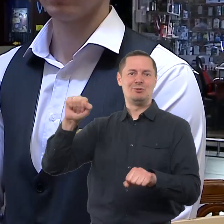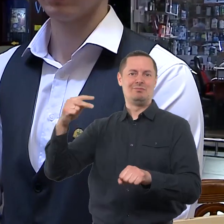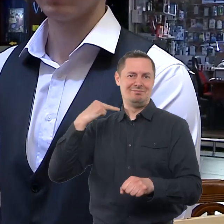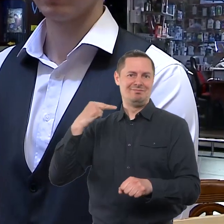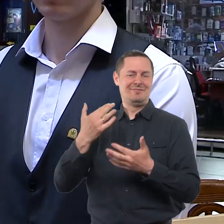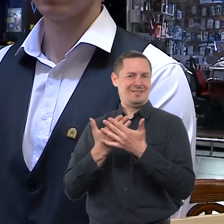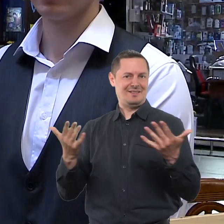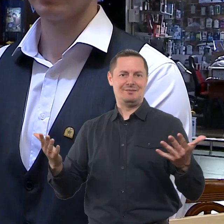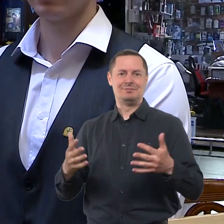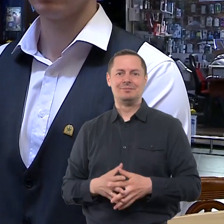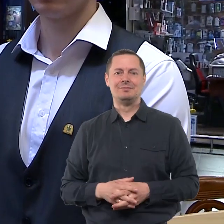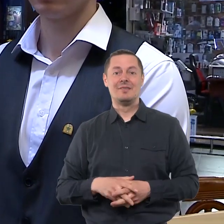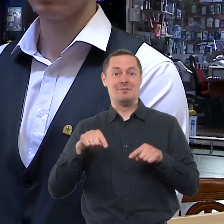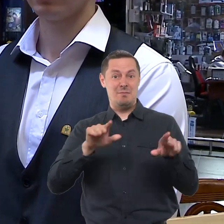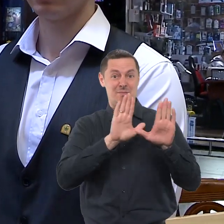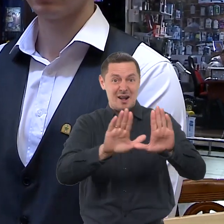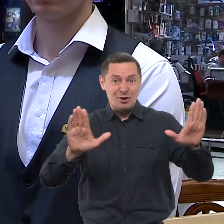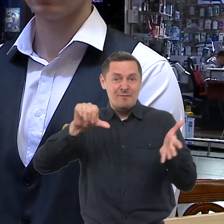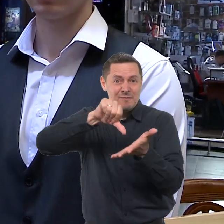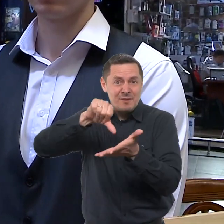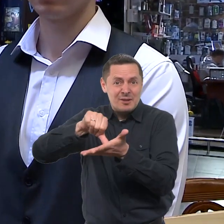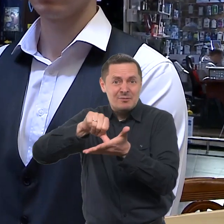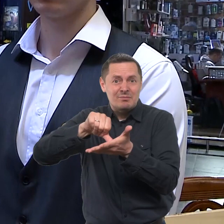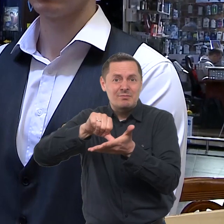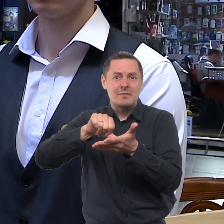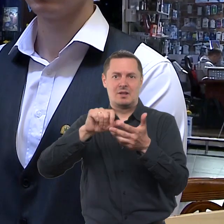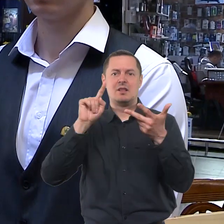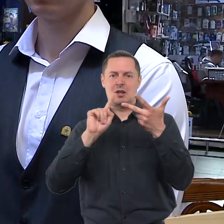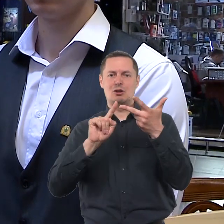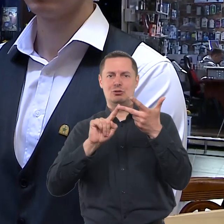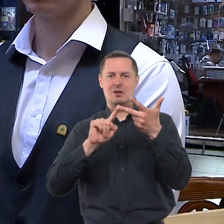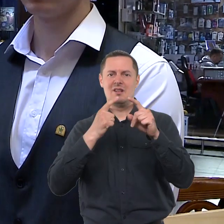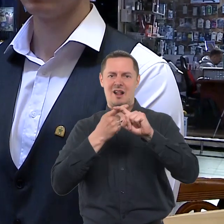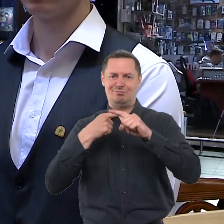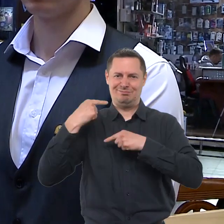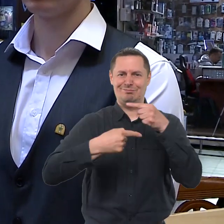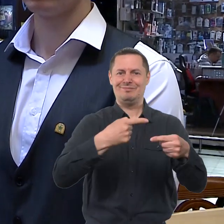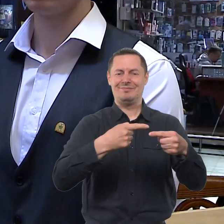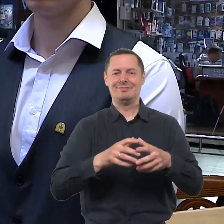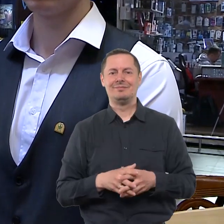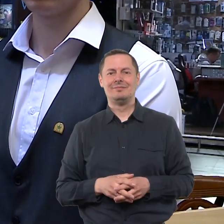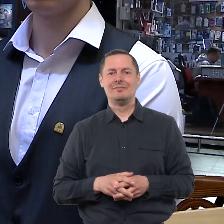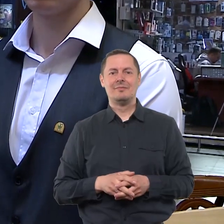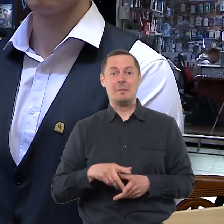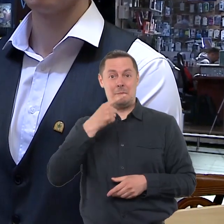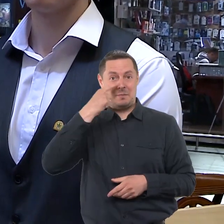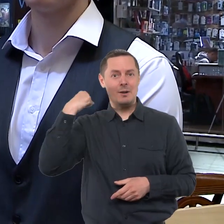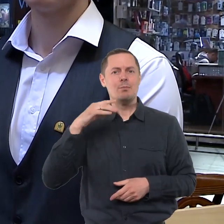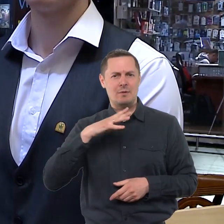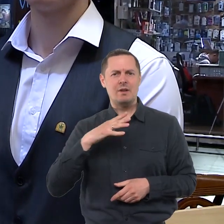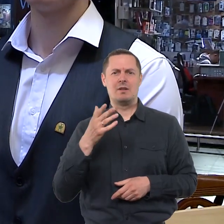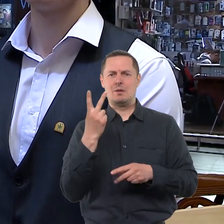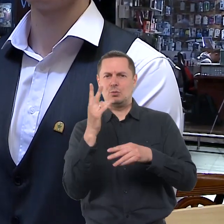Tikrai džiaugiamės, šitoje parodoje dalyvavome jų antrius metus. Praeitais metais nebuvom susijungę, buvom išskirstę į dve atskirias kompanijas.